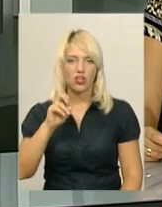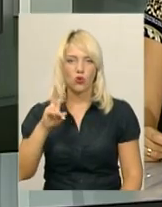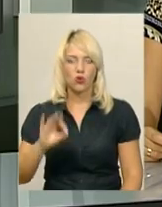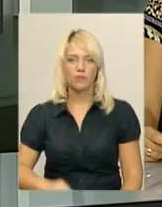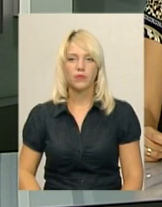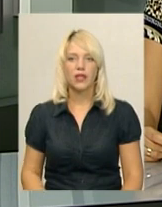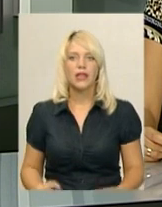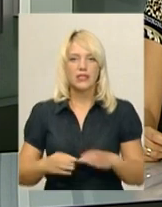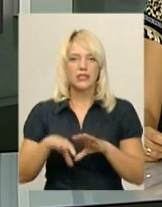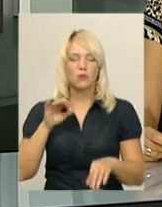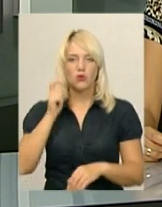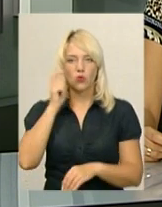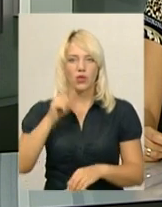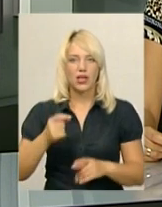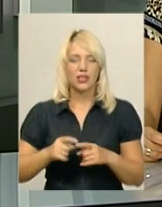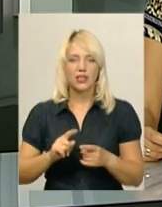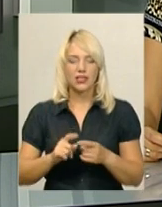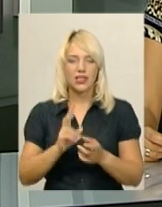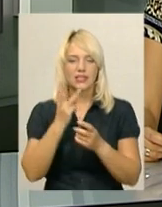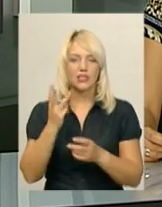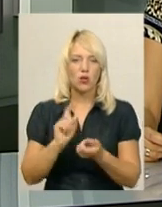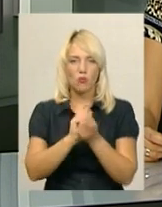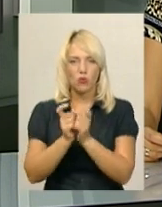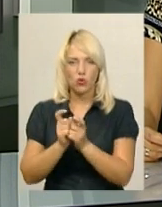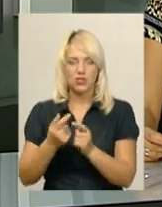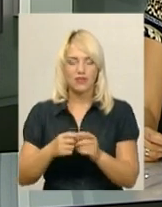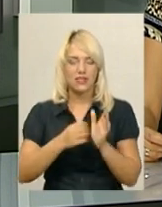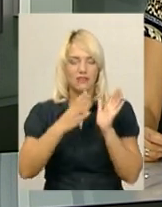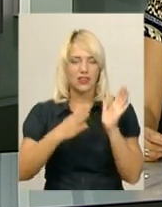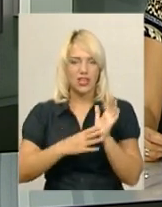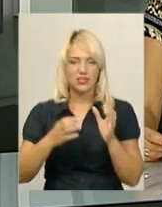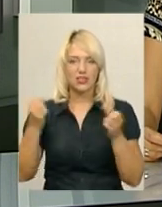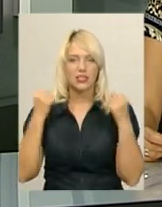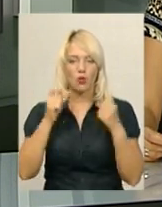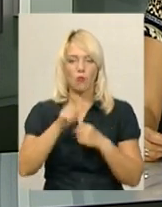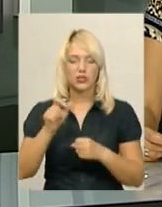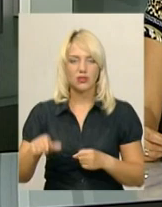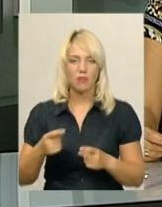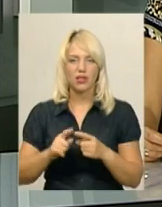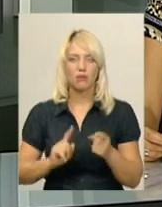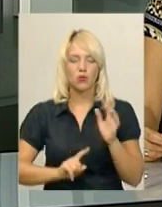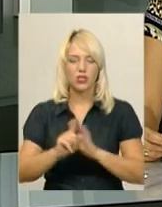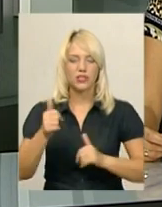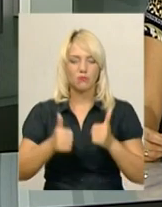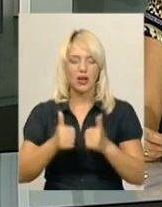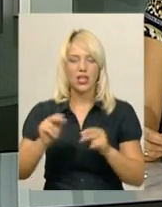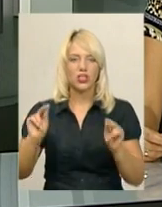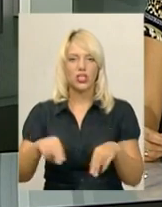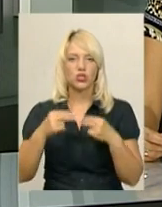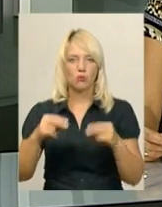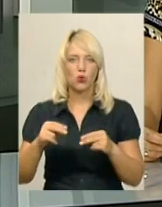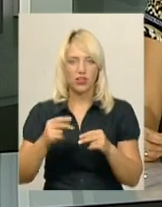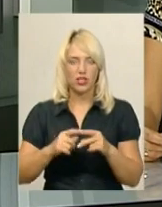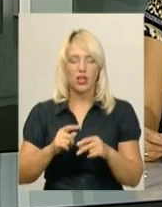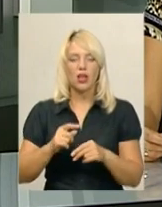Збірна України з силового триборства в складі 19 спортсменів сьогодні розпочала змагання на чемпіонаті Європи з класичного